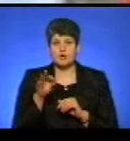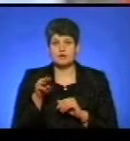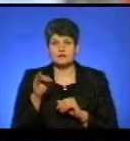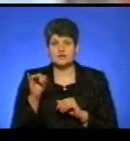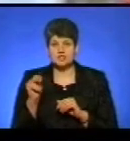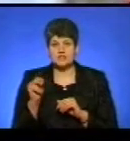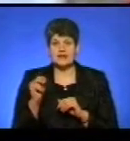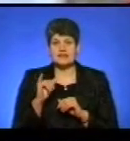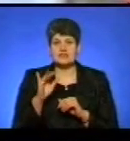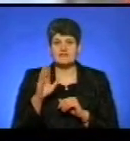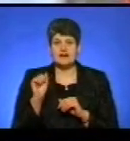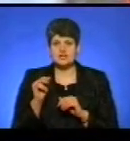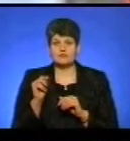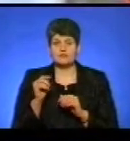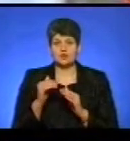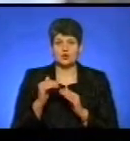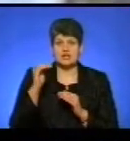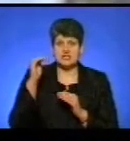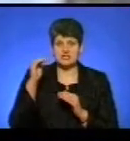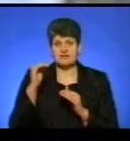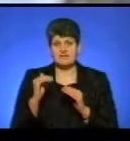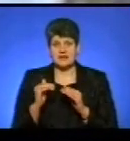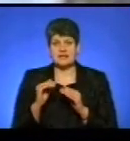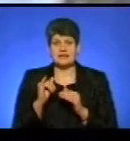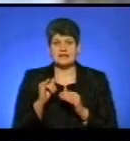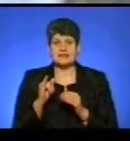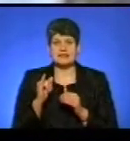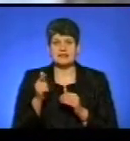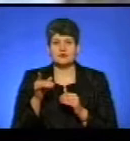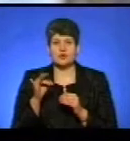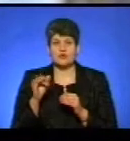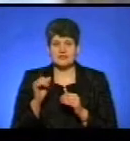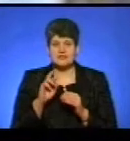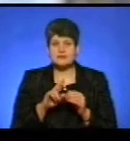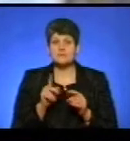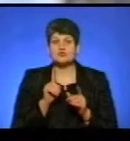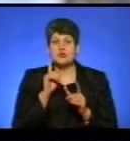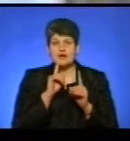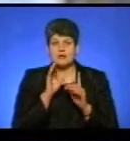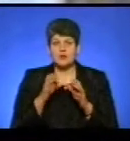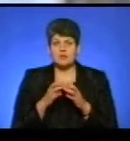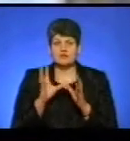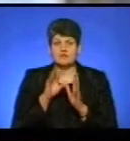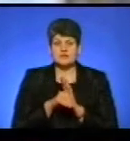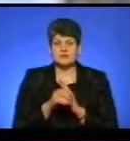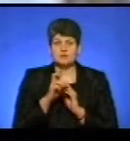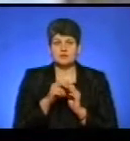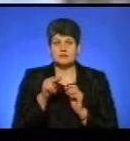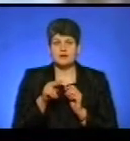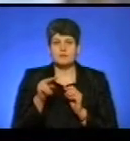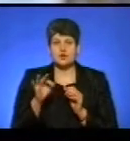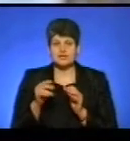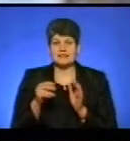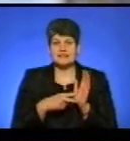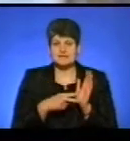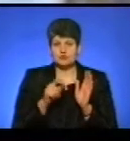Івачів, Долішній, Верхній і також Ігровиця. Щодо ради громади вийшли від блоку Петра Порошенка сім чоловік,